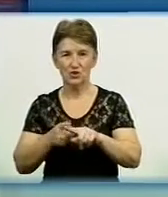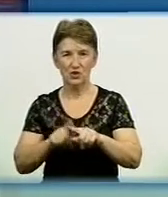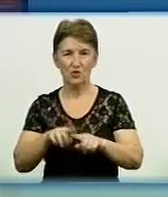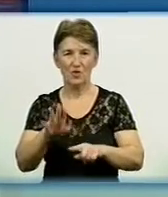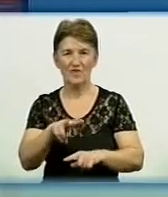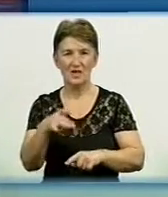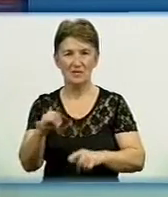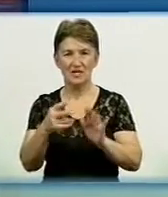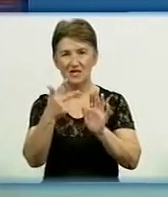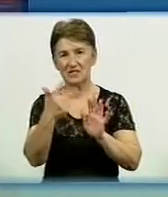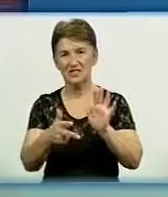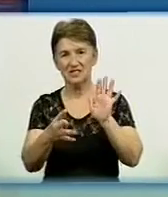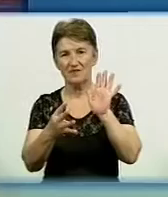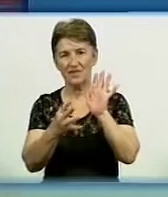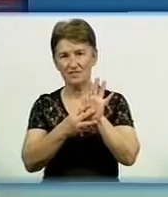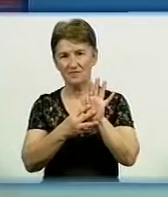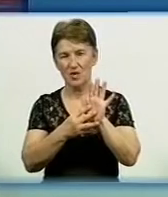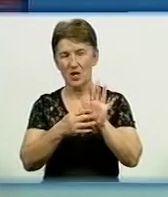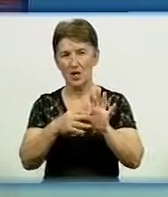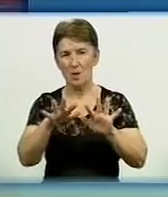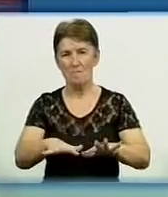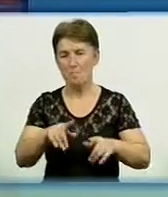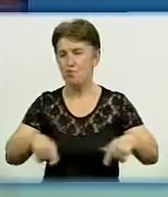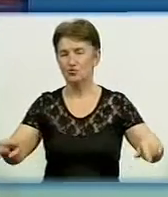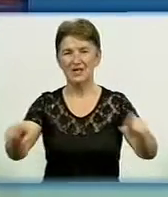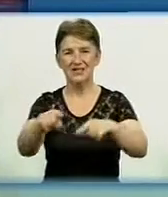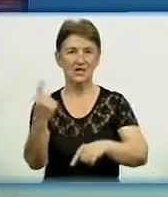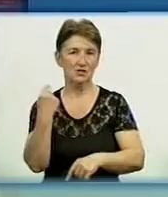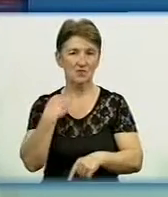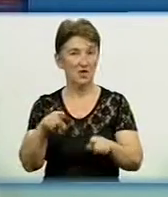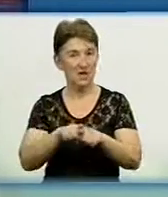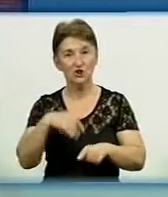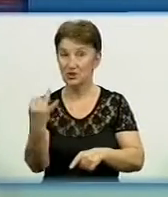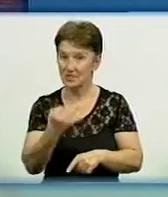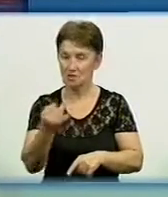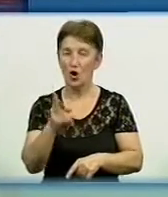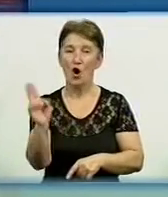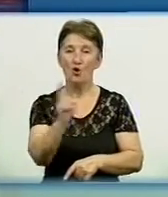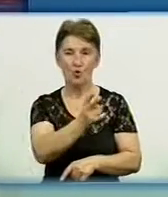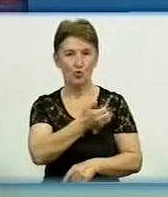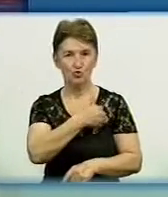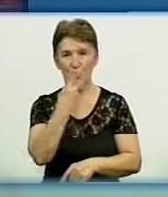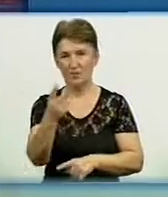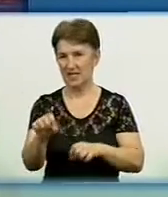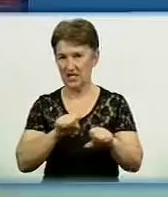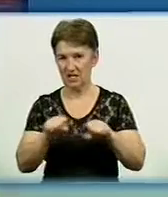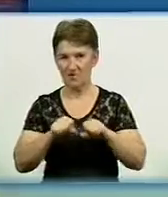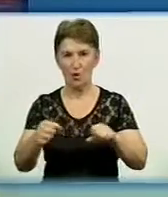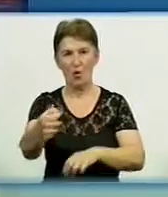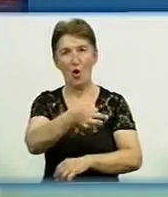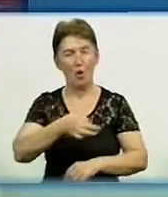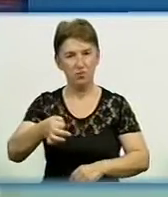липні в 38 населених пунктах Кіровоградщини. Також соціологи цікавились, кого населення хоче бачити керівником області.